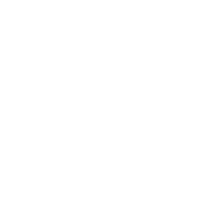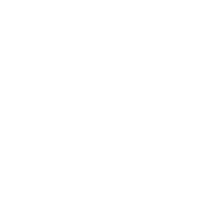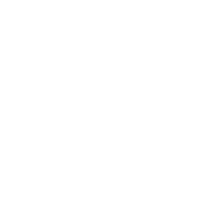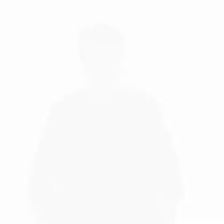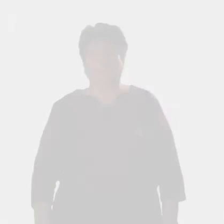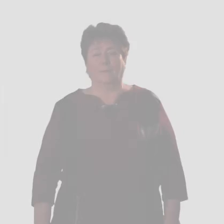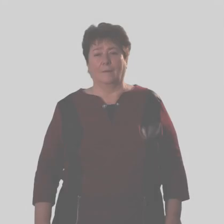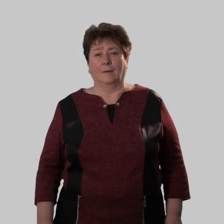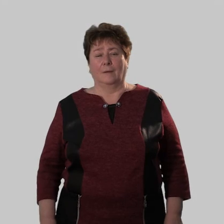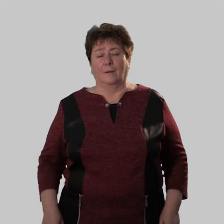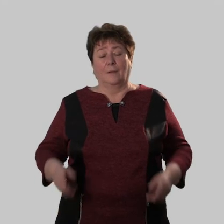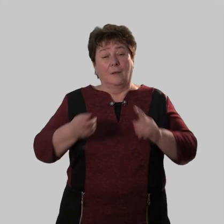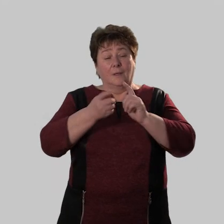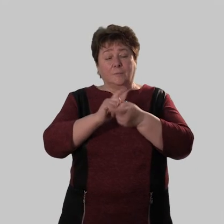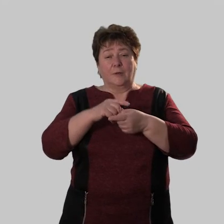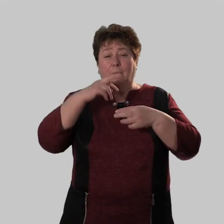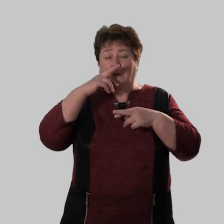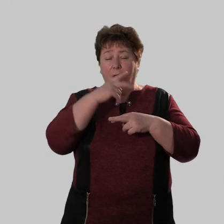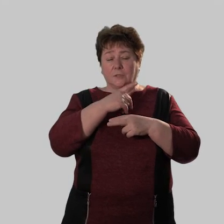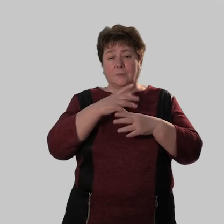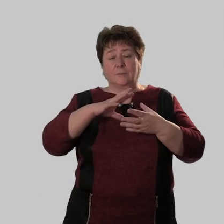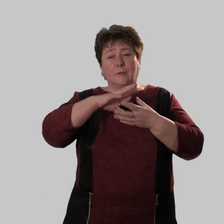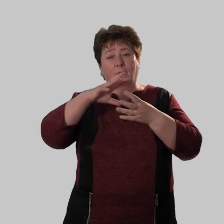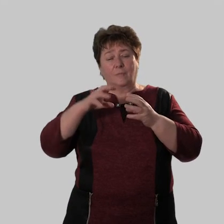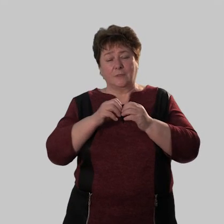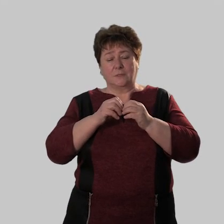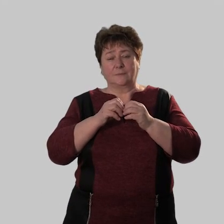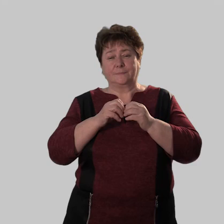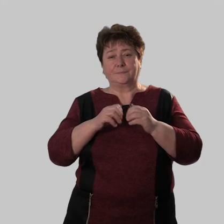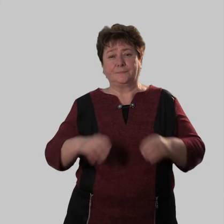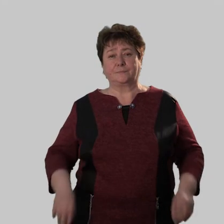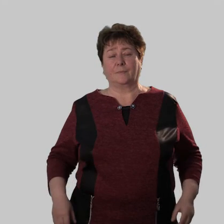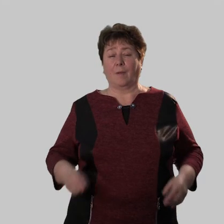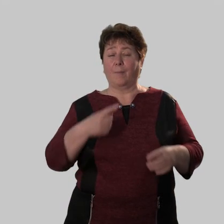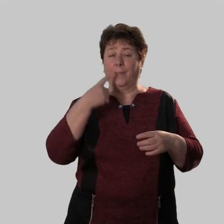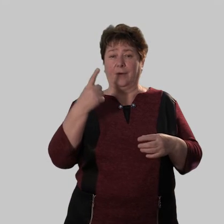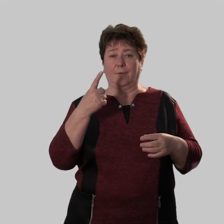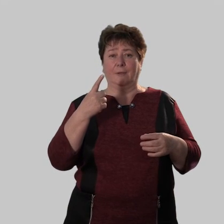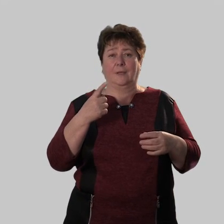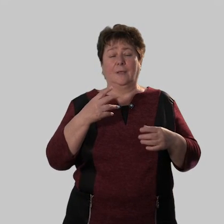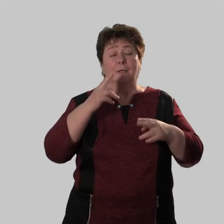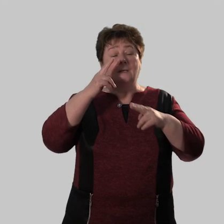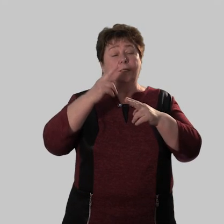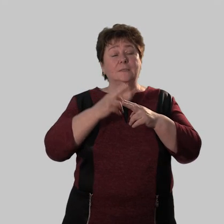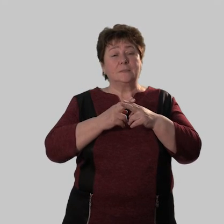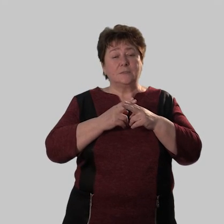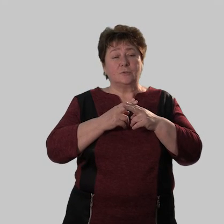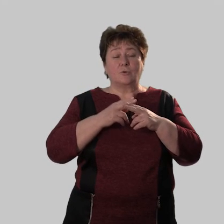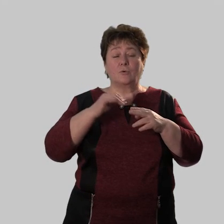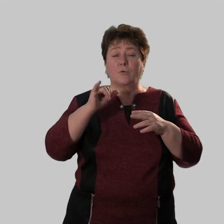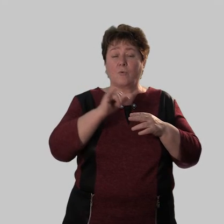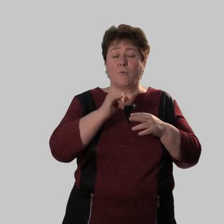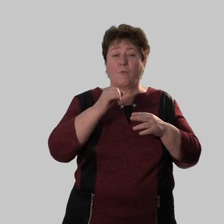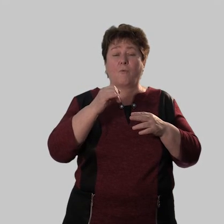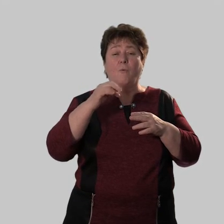Итак, исправим ошибки вместе. Первое. Сестер